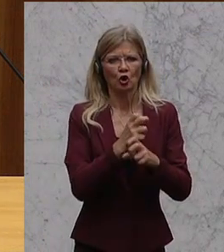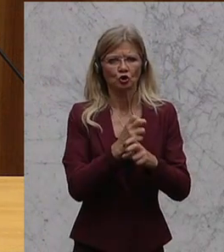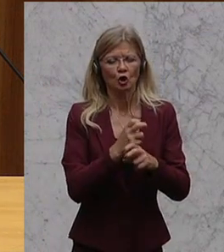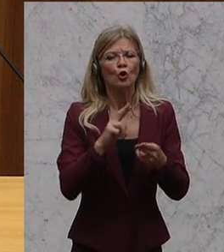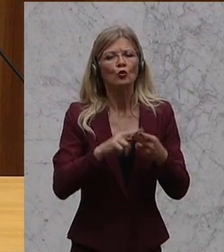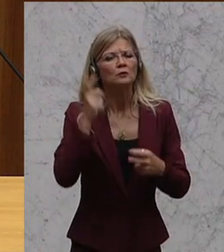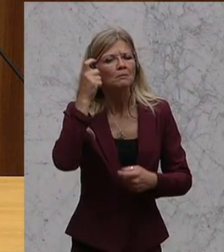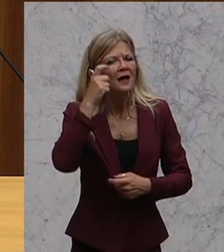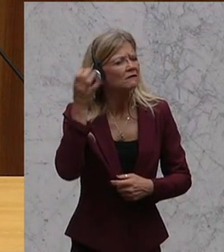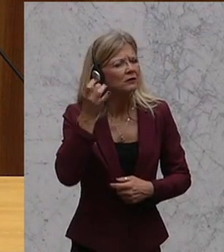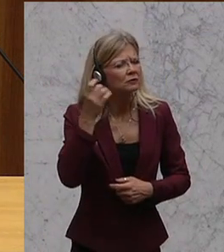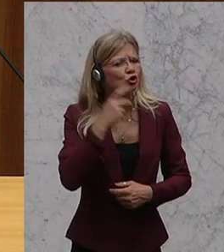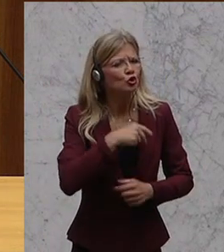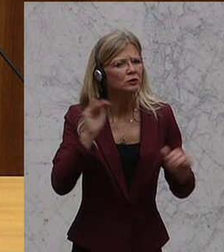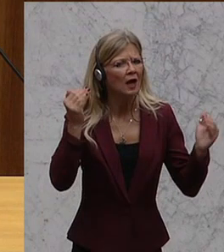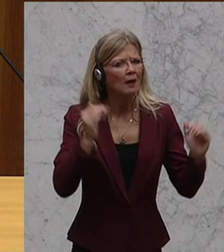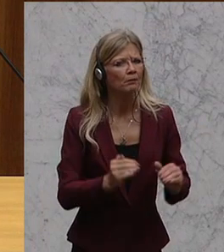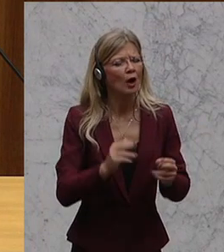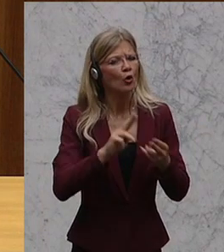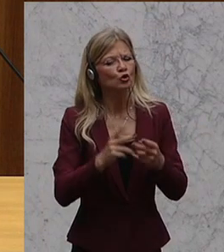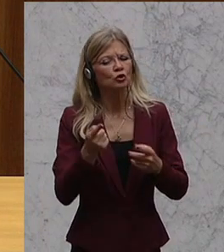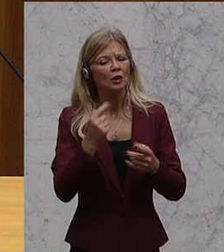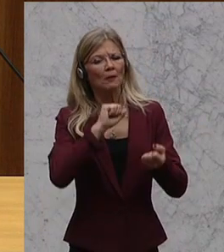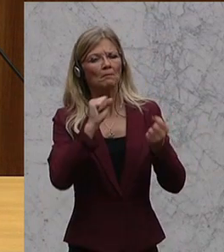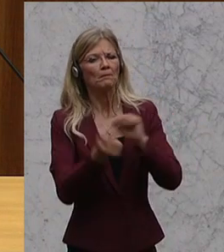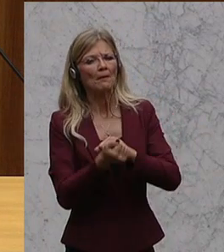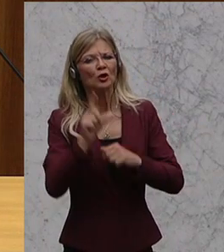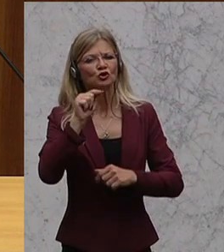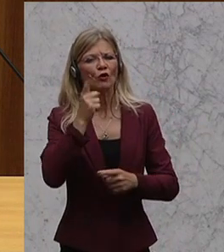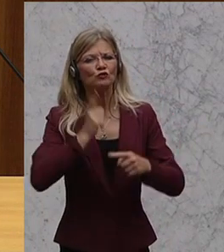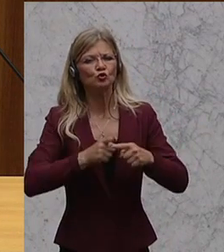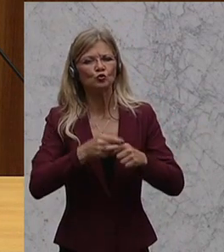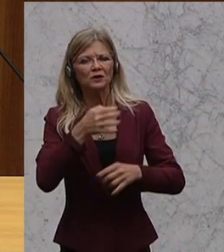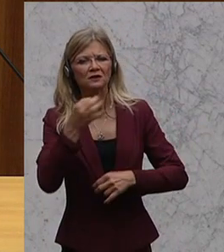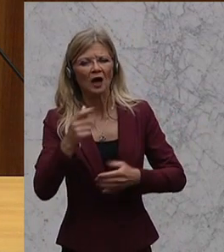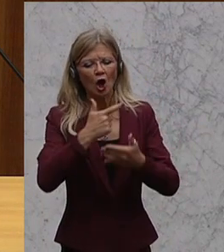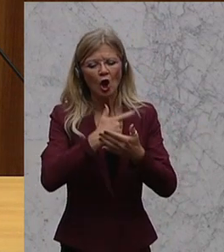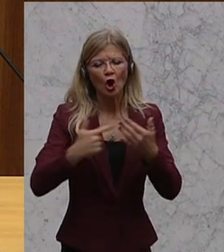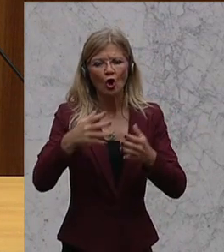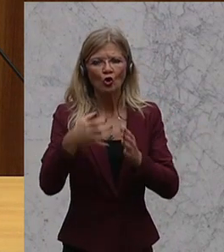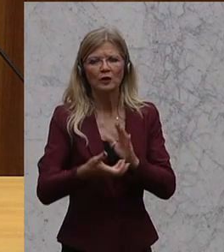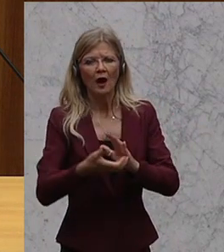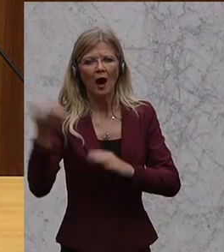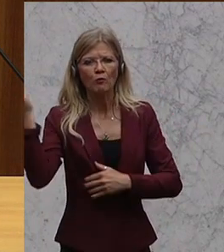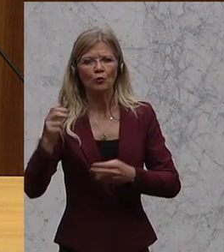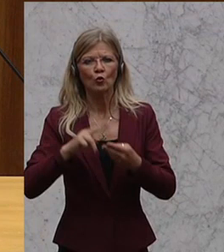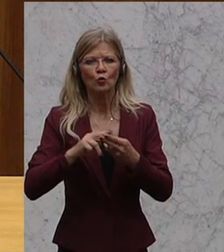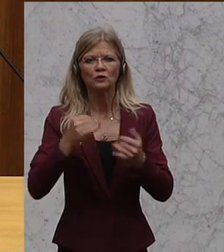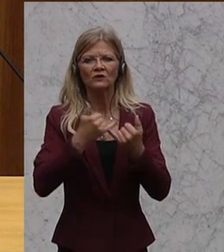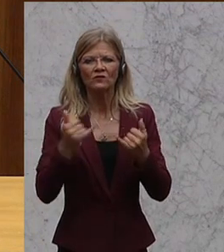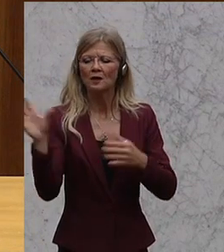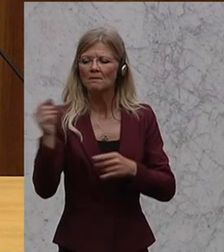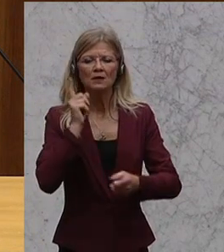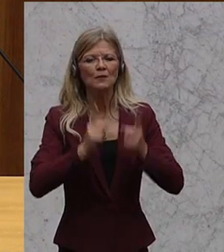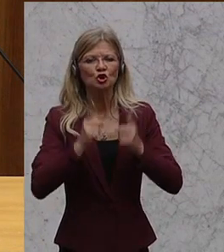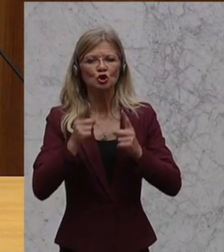Sozialabbau, den Zwölfstundentag, Lohnraub und die Abbau und Beseitigung der Mitbestimmung. Da